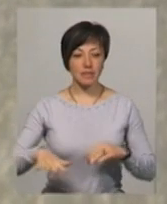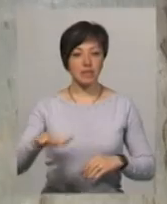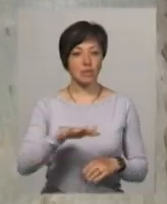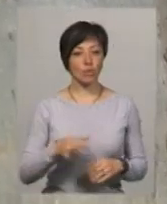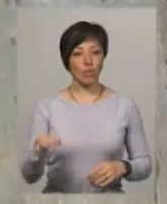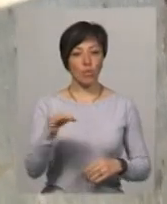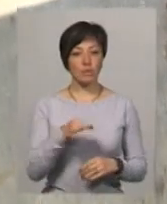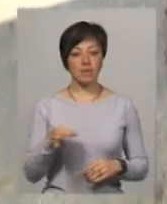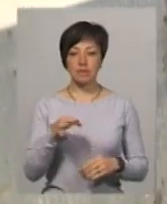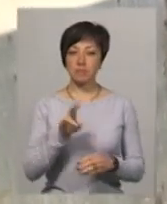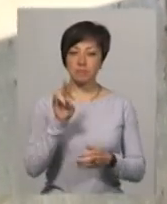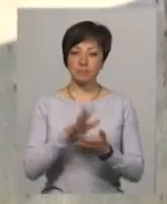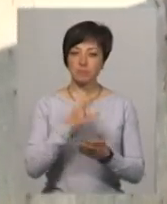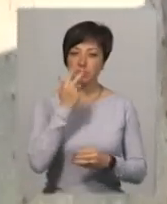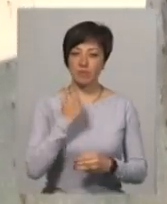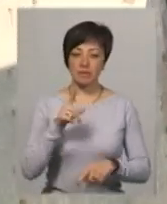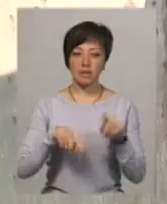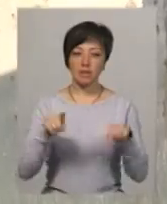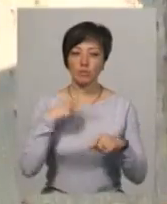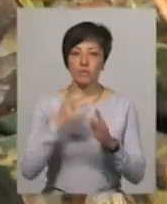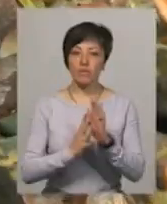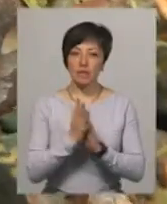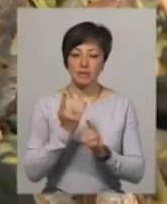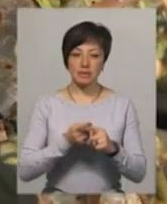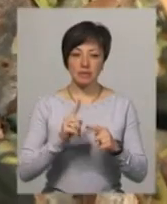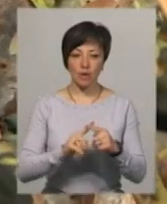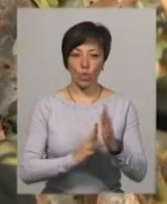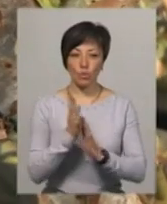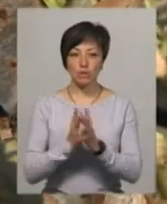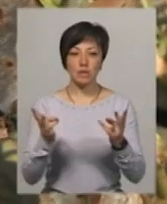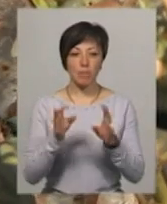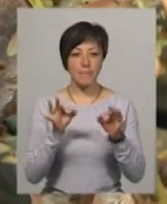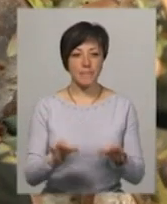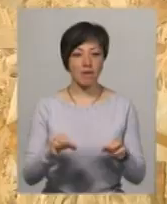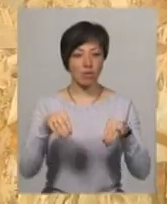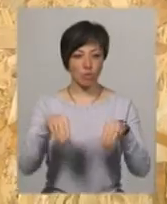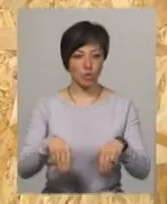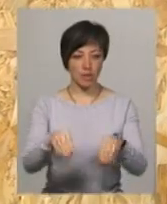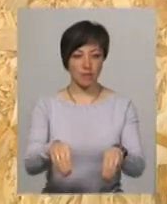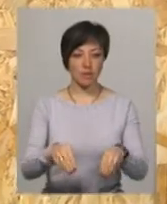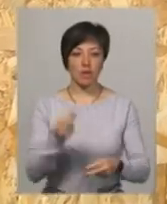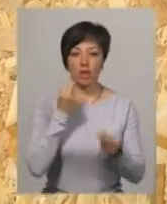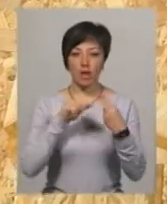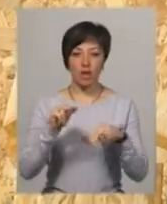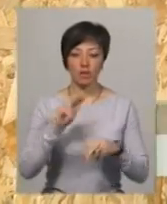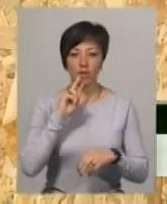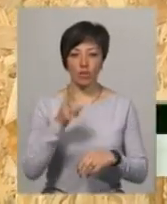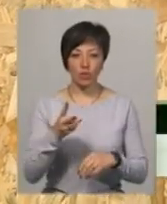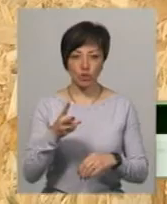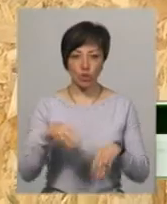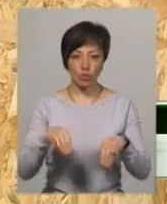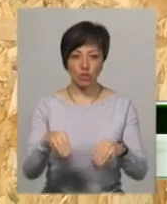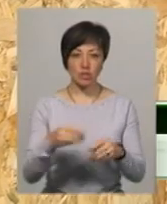Хмельницької області переживається рідко. Садовод каже, щоб виростити ягідний кущ, треба його правильно посадити. Найкраще саме двохрічні кущі